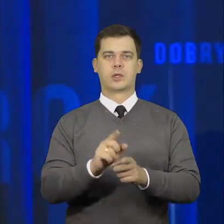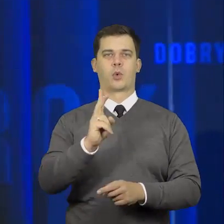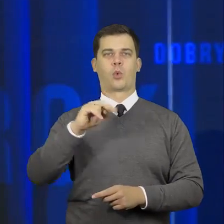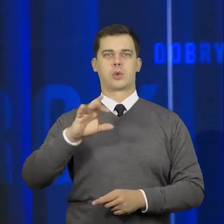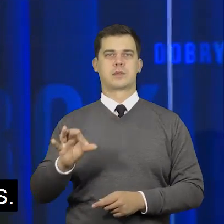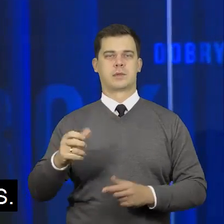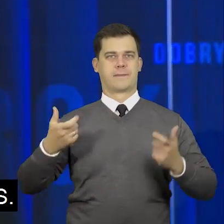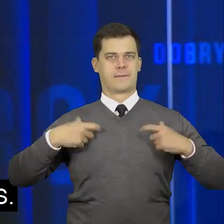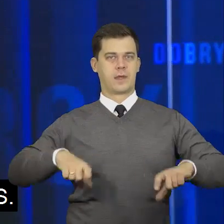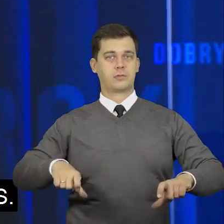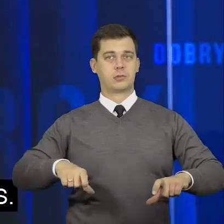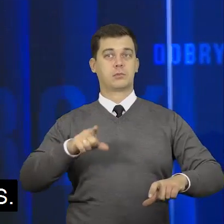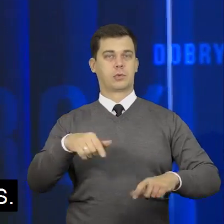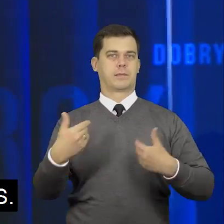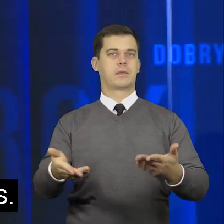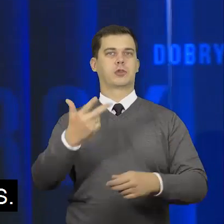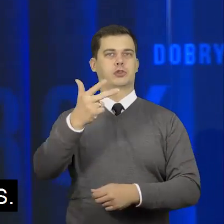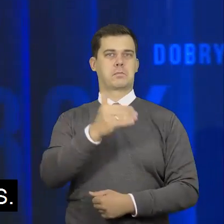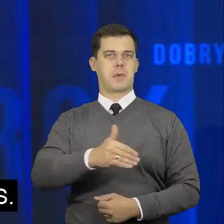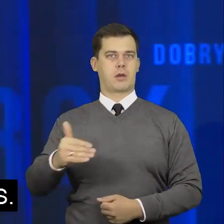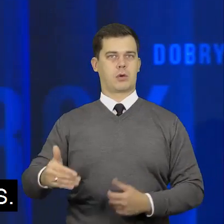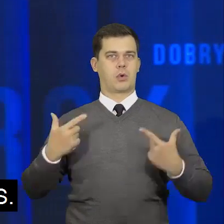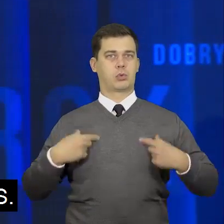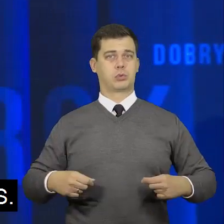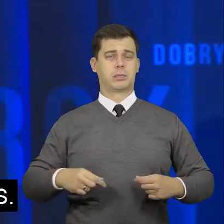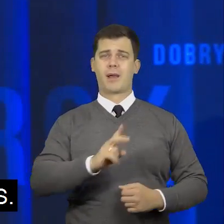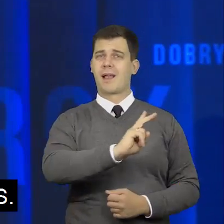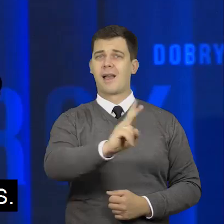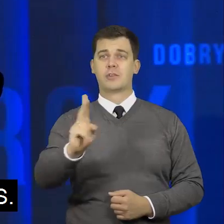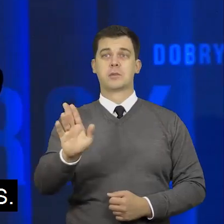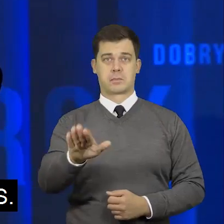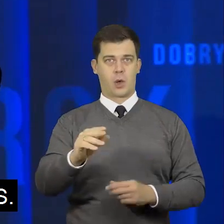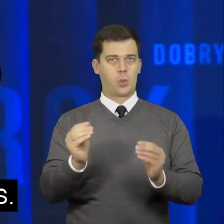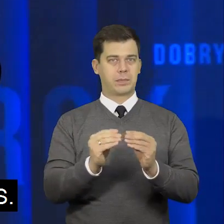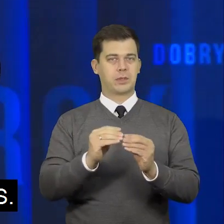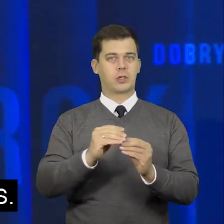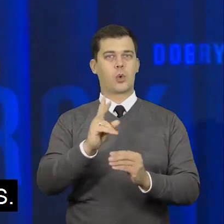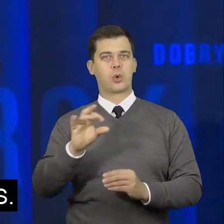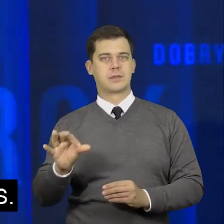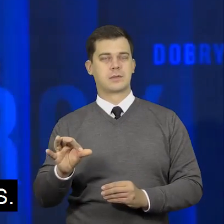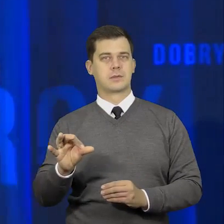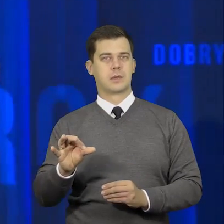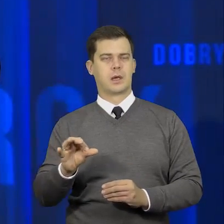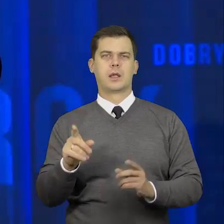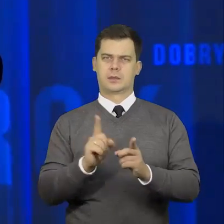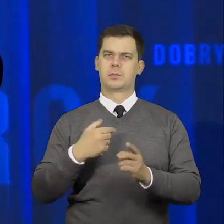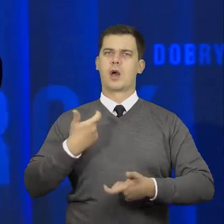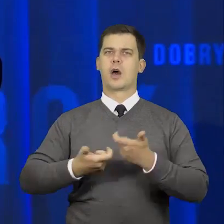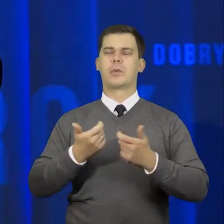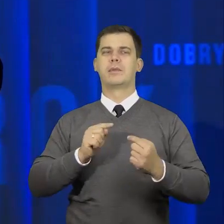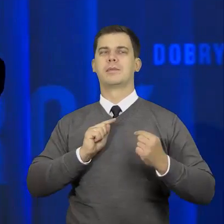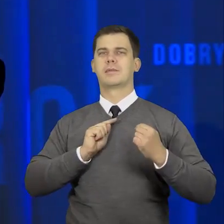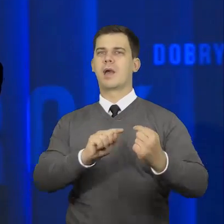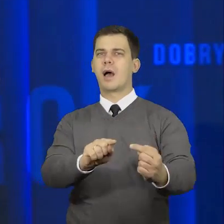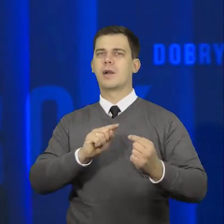dla rolników. Skorzysta z tego ponad 3 mln osób, w tym prawie wszyscy ubezpieczeni w Kruz. Budujemy